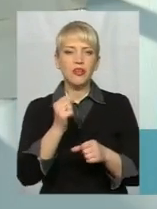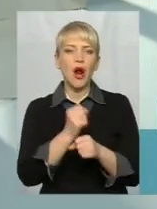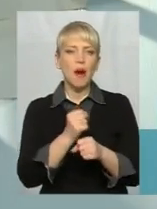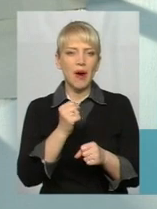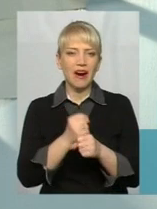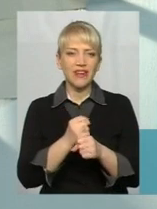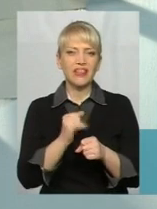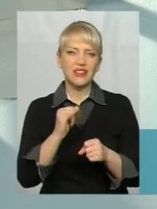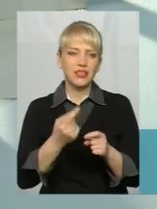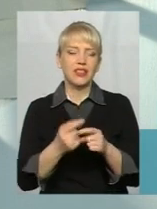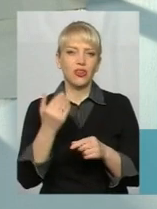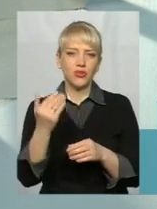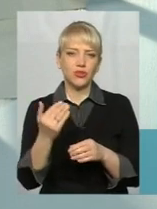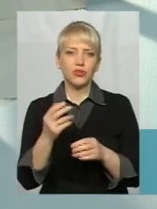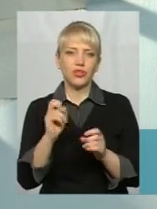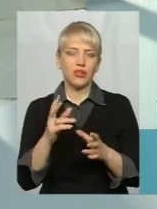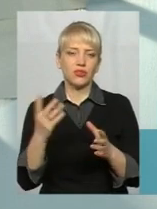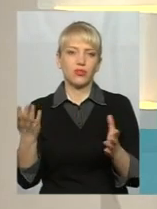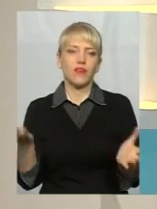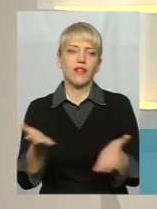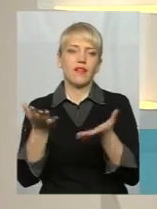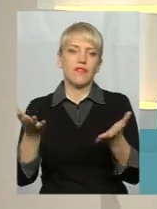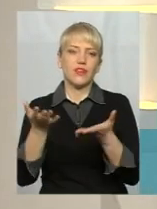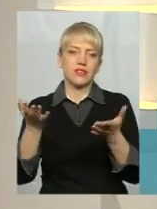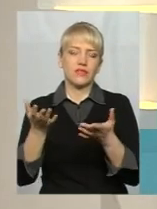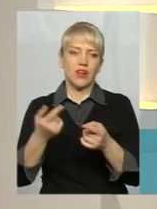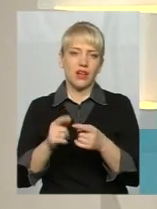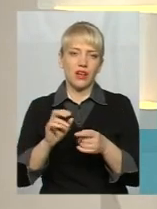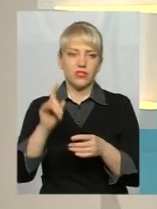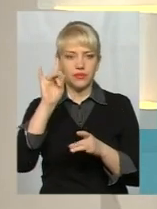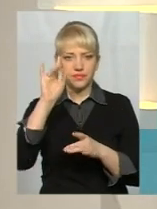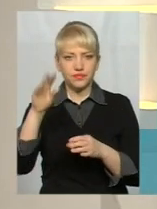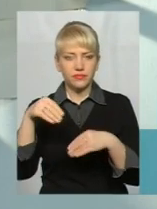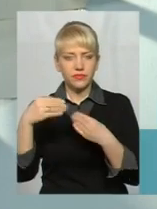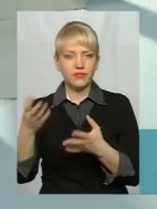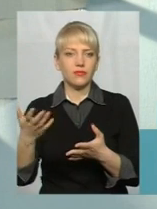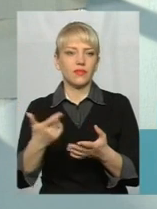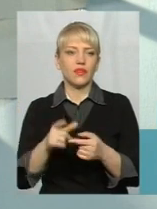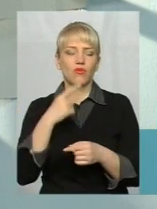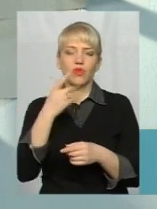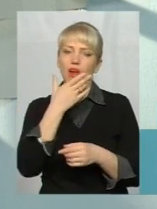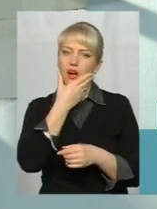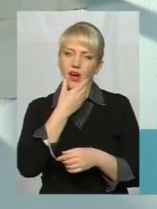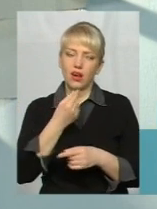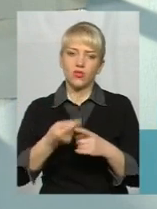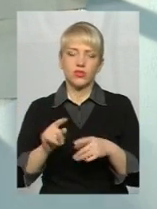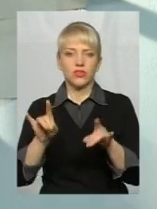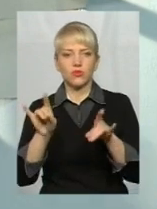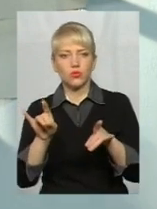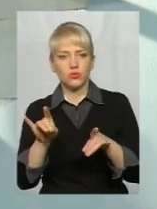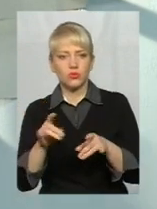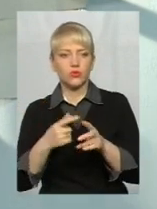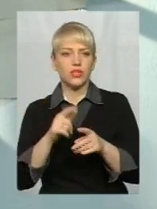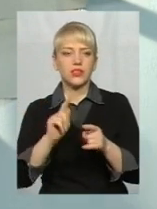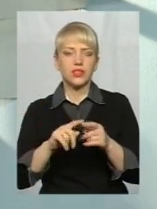російською мовою восхваляли. Тобто говорили, як це дуже важливо і гарно. Що це круто. І це